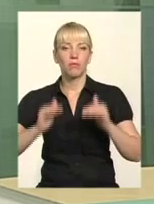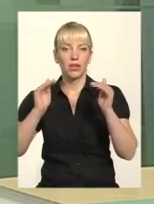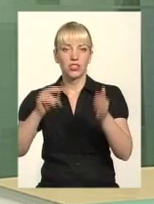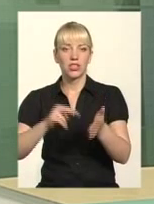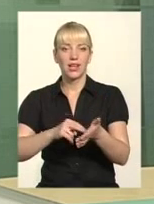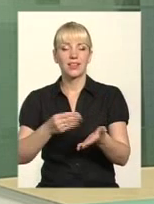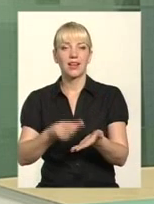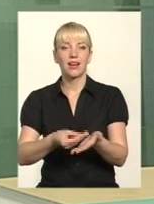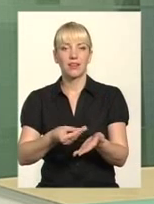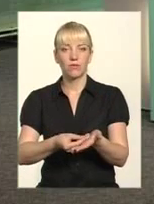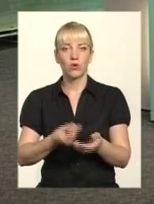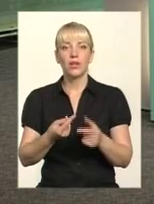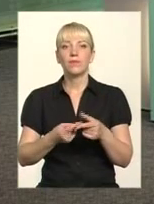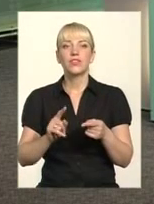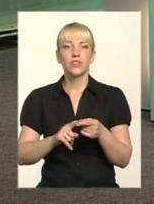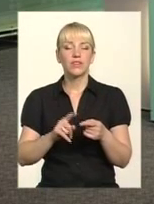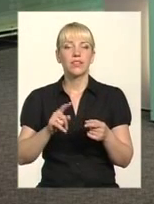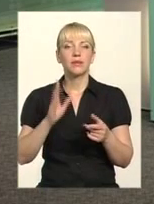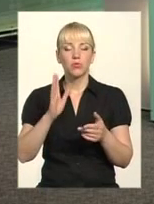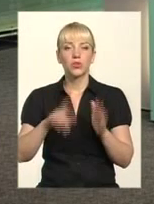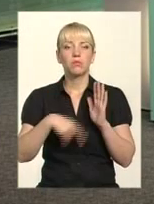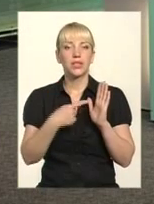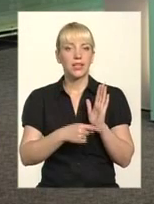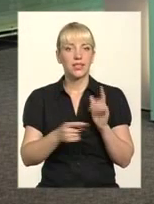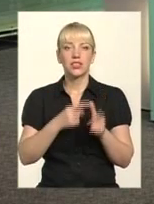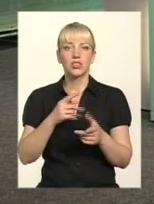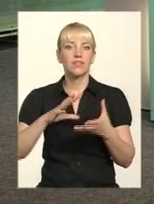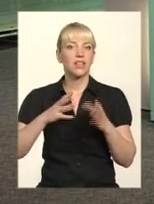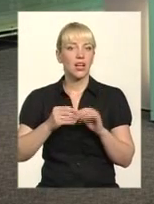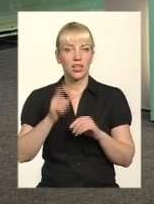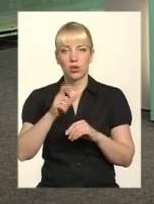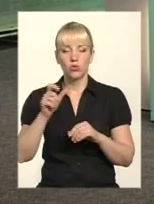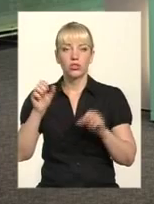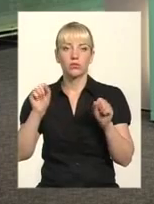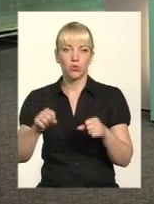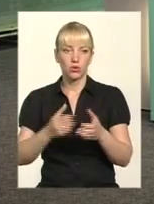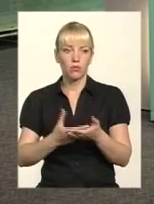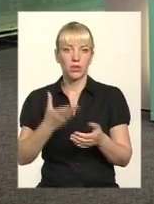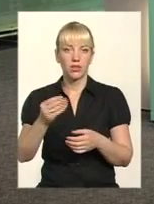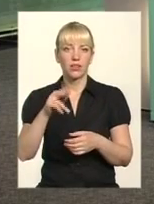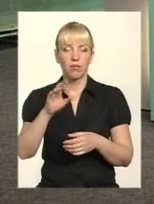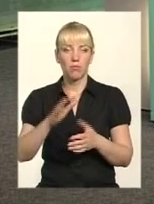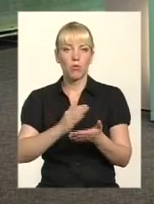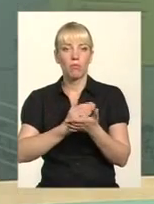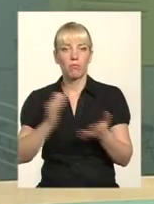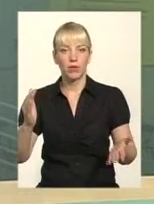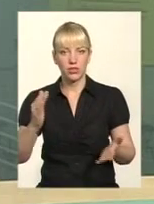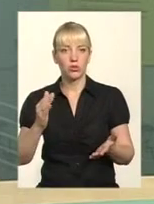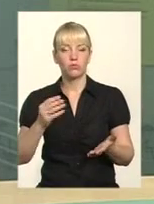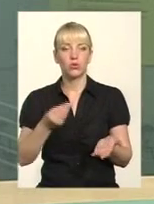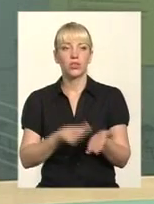громада буде спроможна платити по вищому тарифу? На сьогодні,